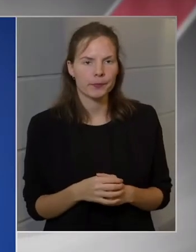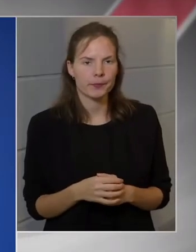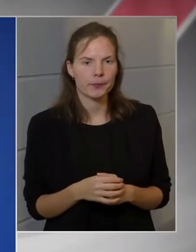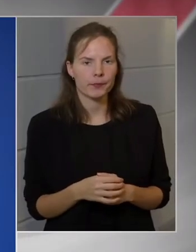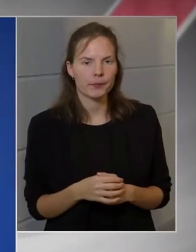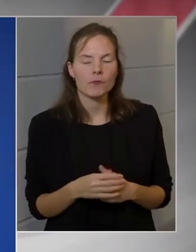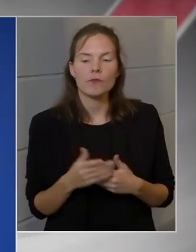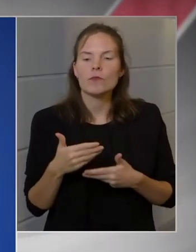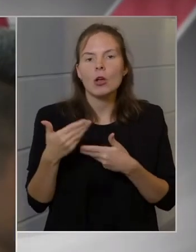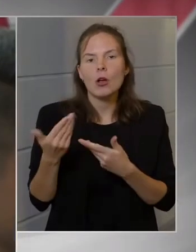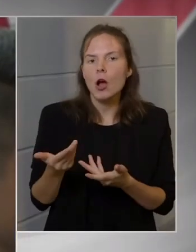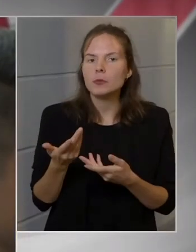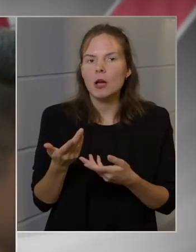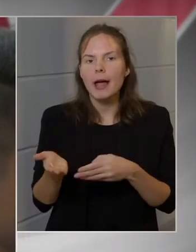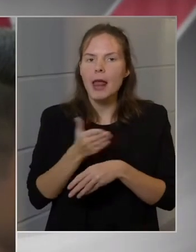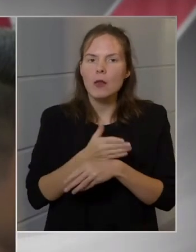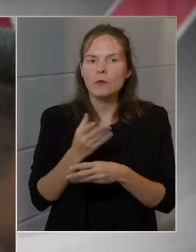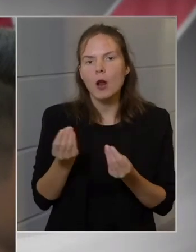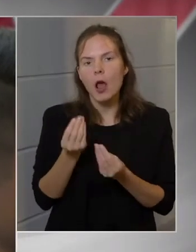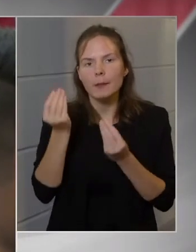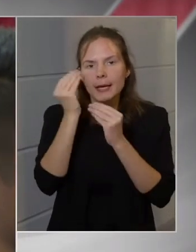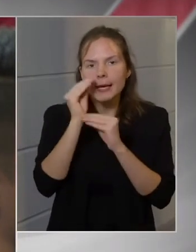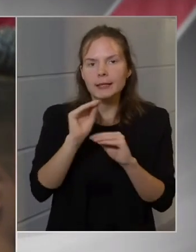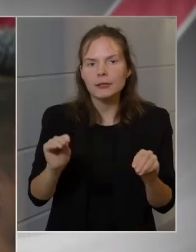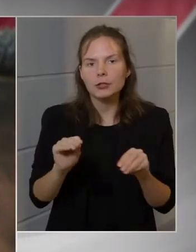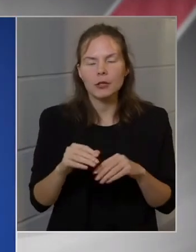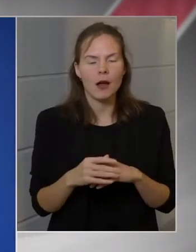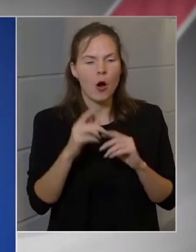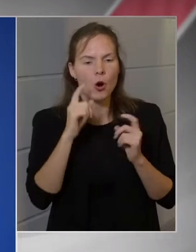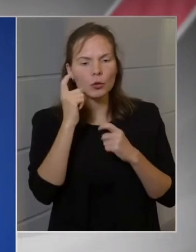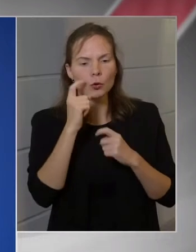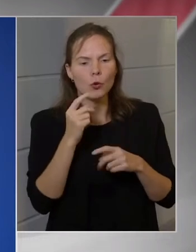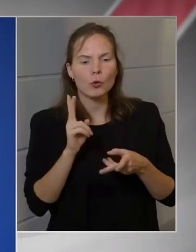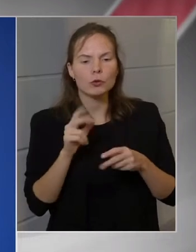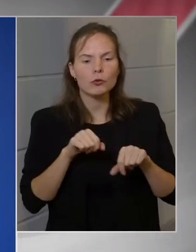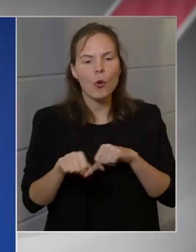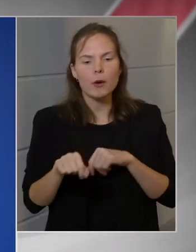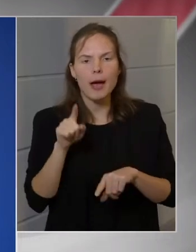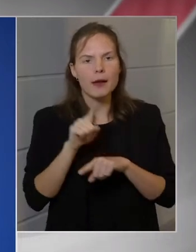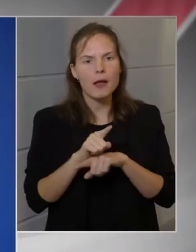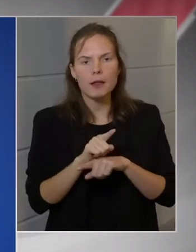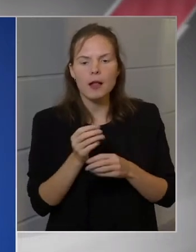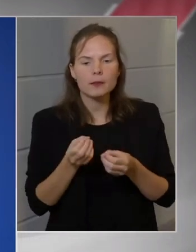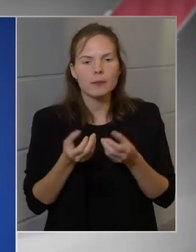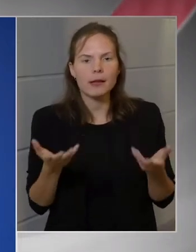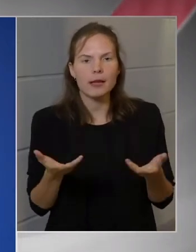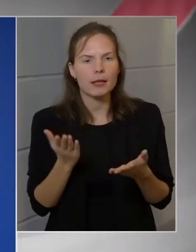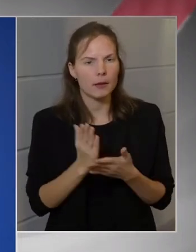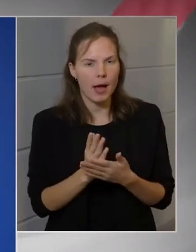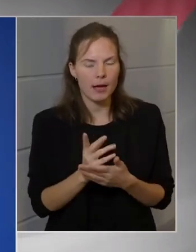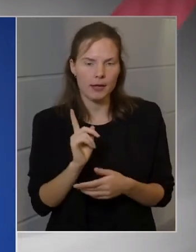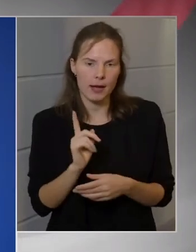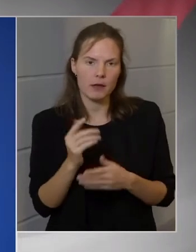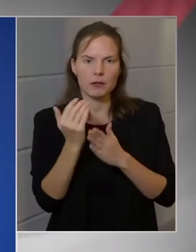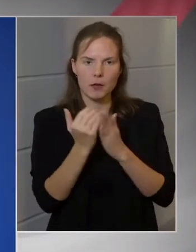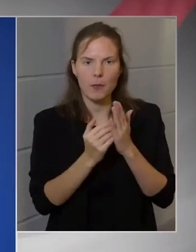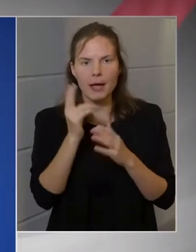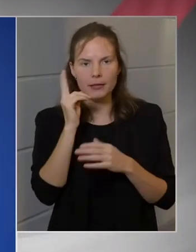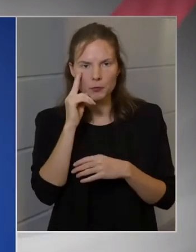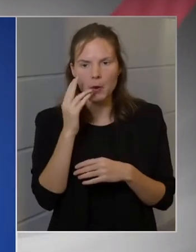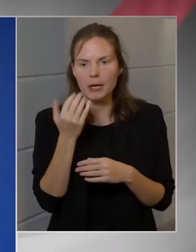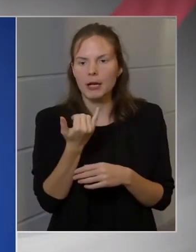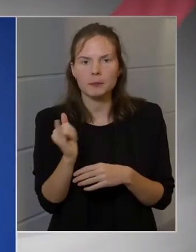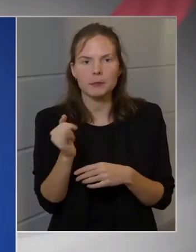Vannak előzetesen valamilyen értesítést? Azon gondolom megjelente már a kormányrendelet, de a szabályok ma is ismertek, tehát